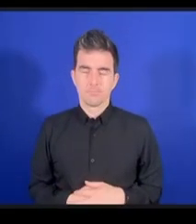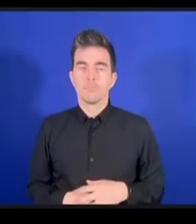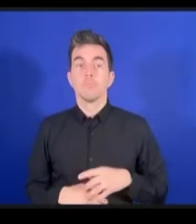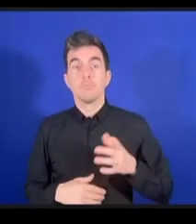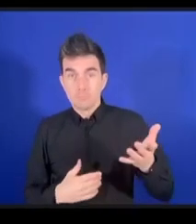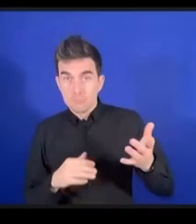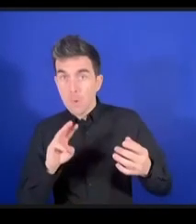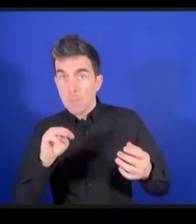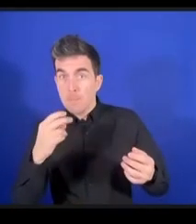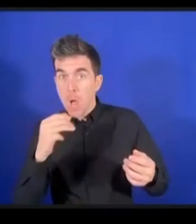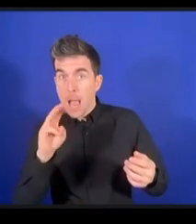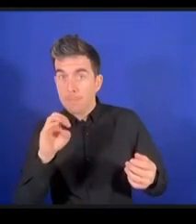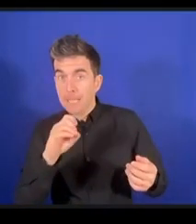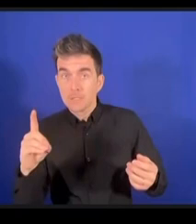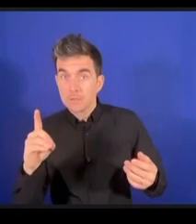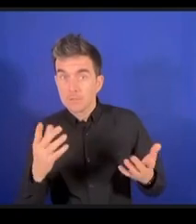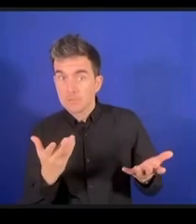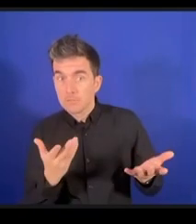merci